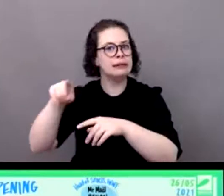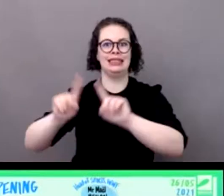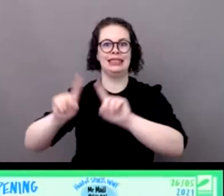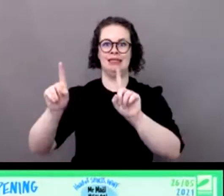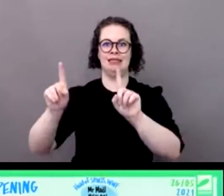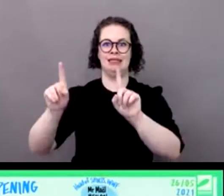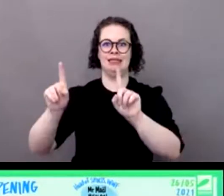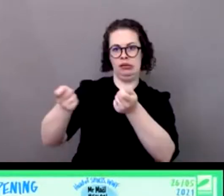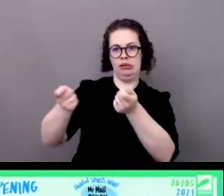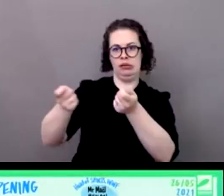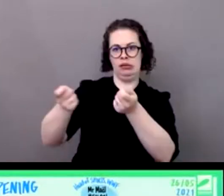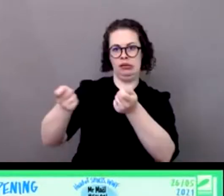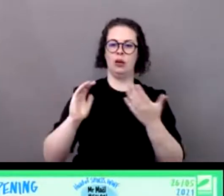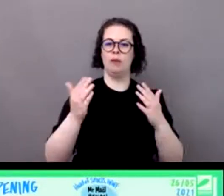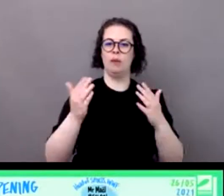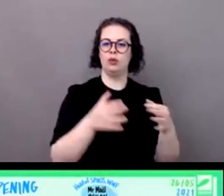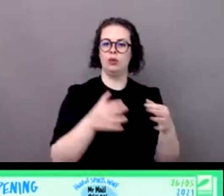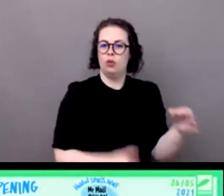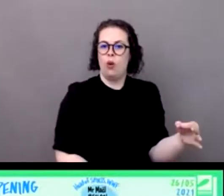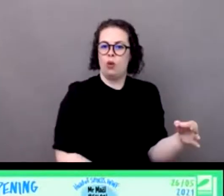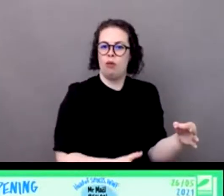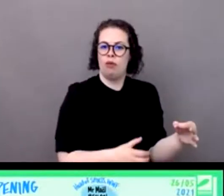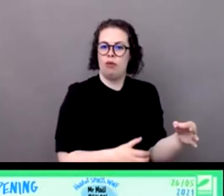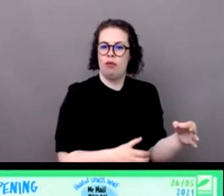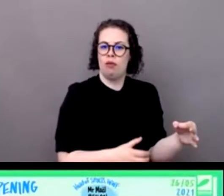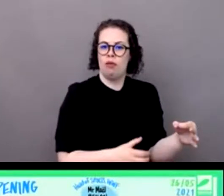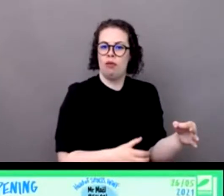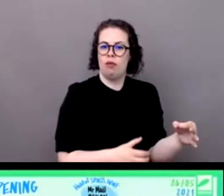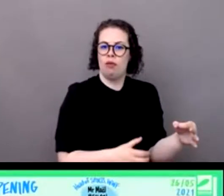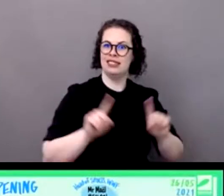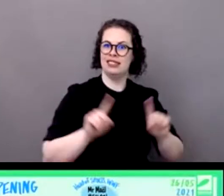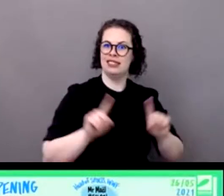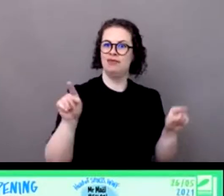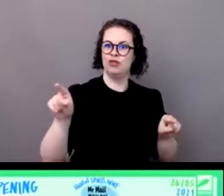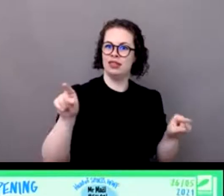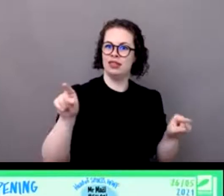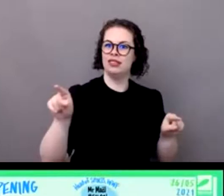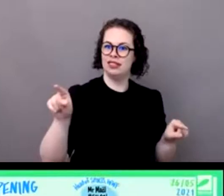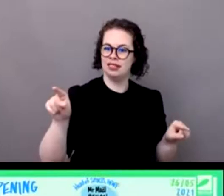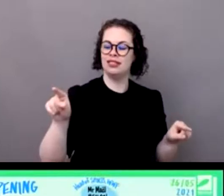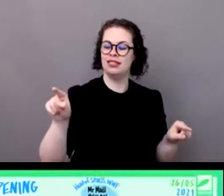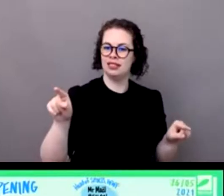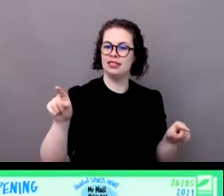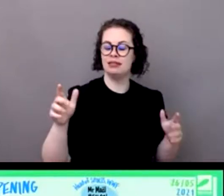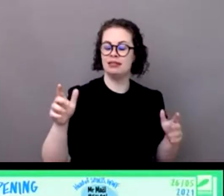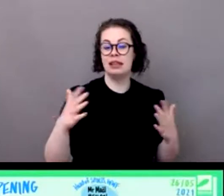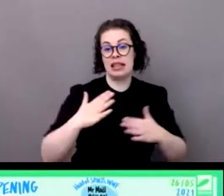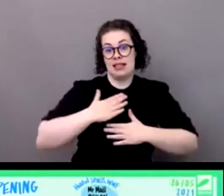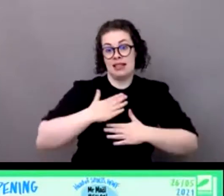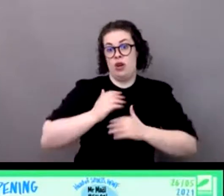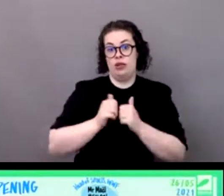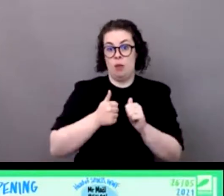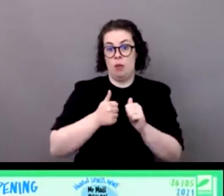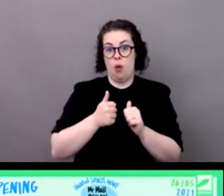des il ya des enjeux et des challenges pour le sport assez existentiel et important le troisième point